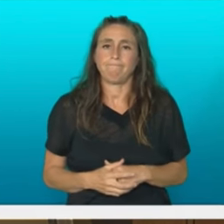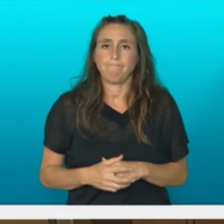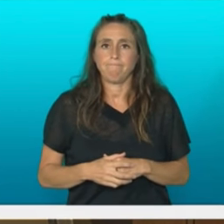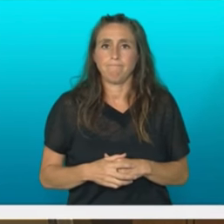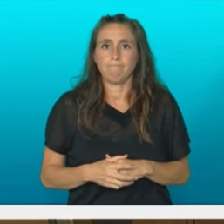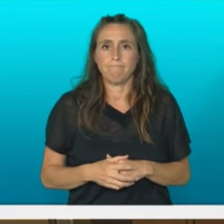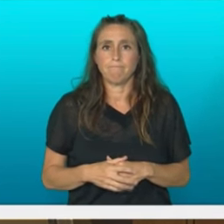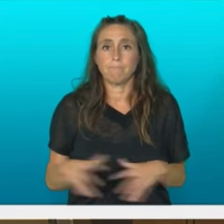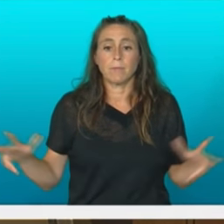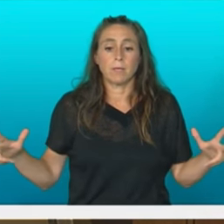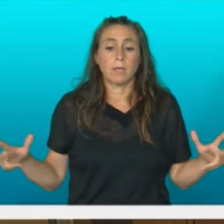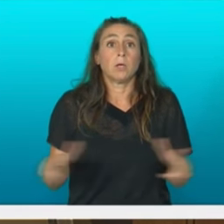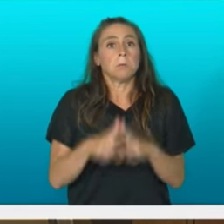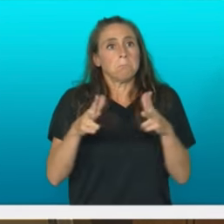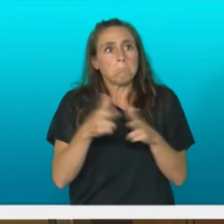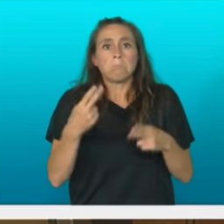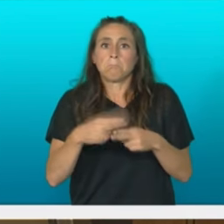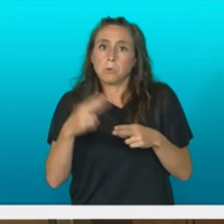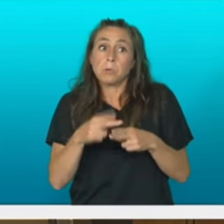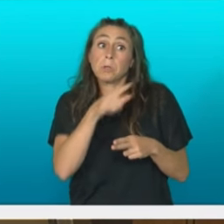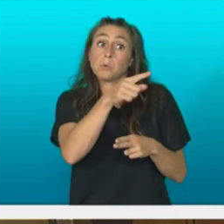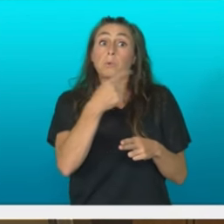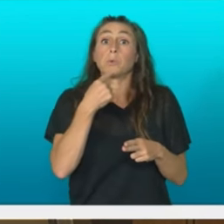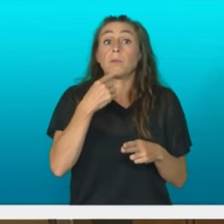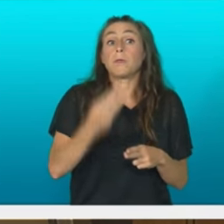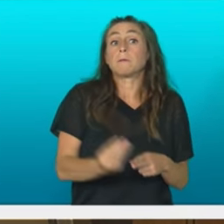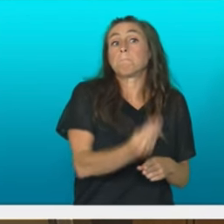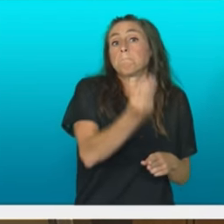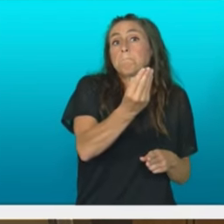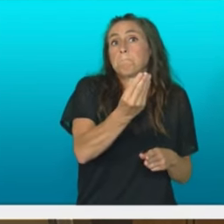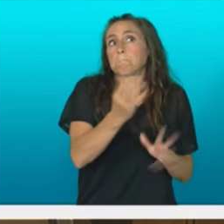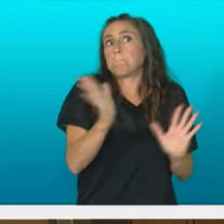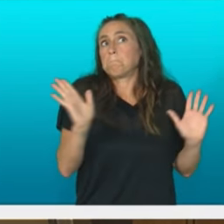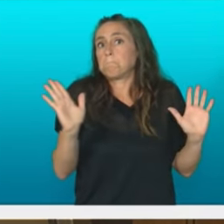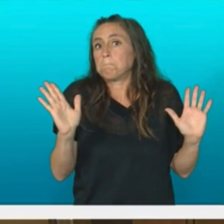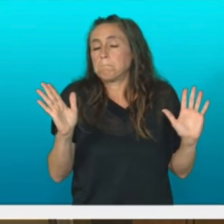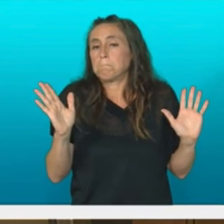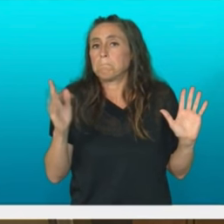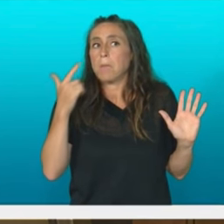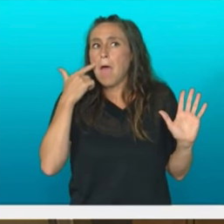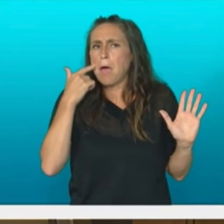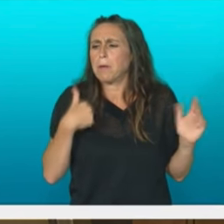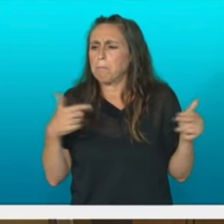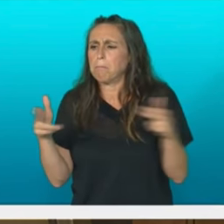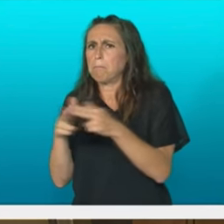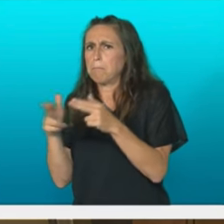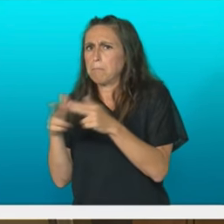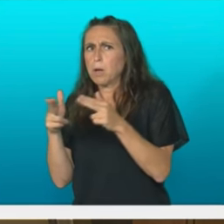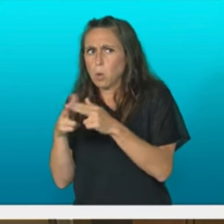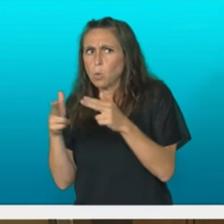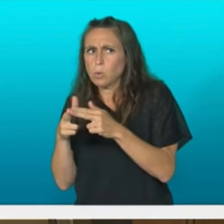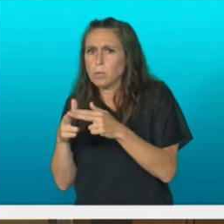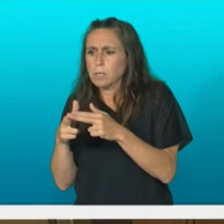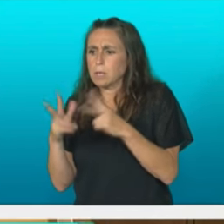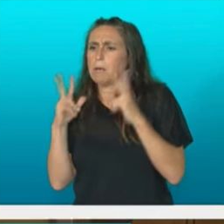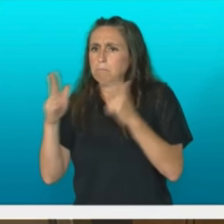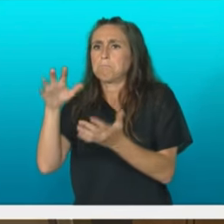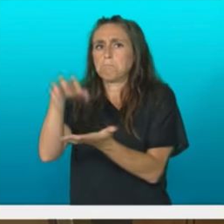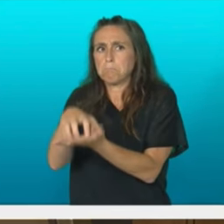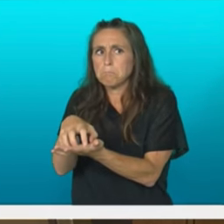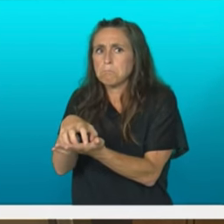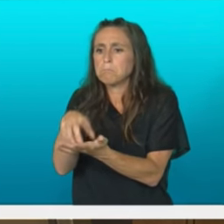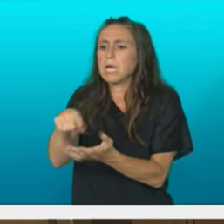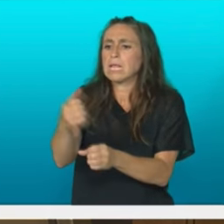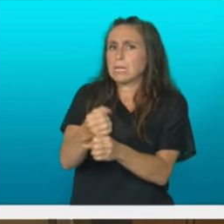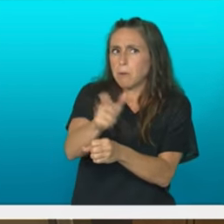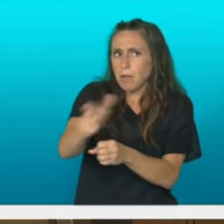gizarte politikako hobetu egin direla esan diguzun baina agian galdetu egin beharko genieke egoili arrei familia arteko eta langilei